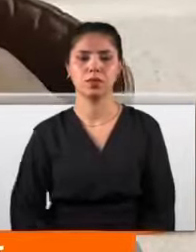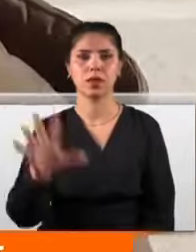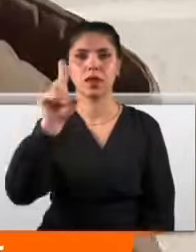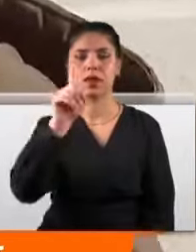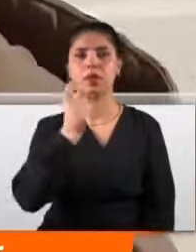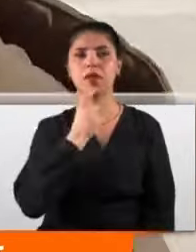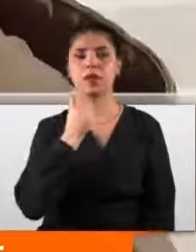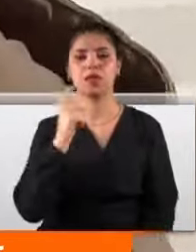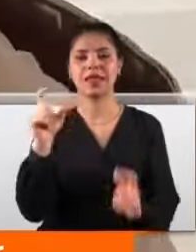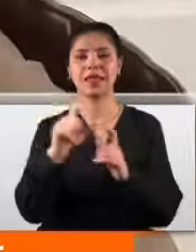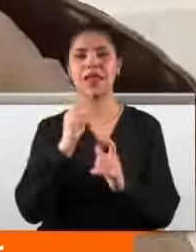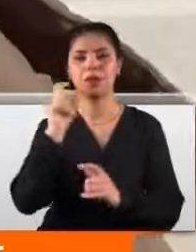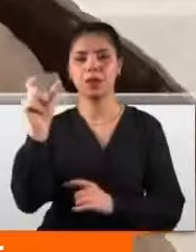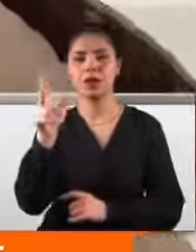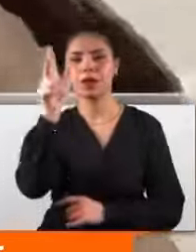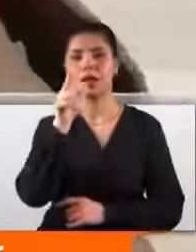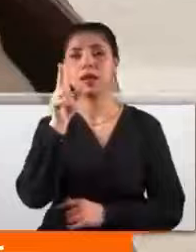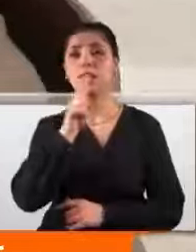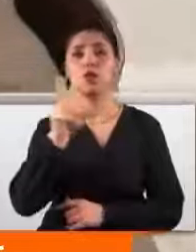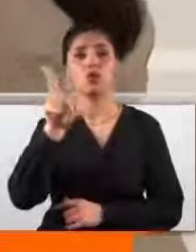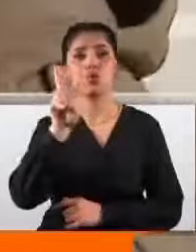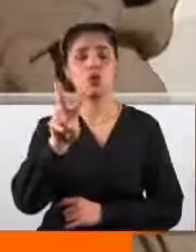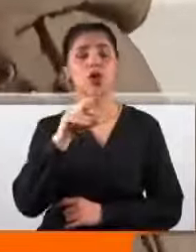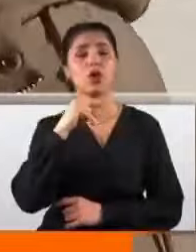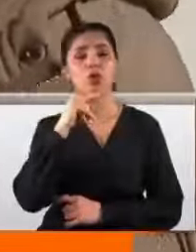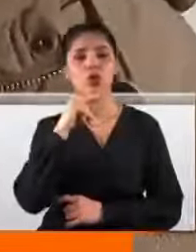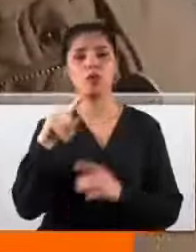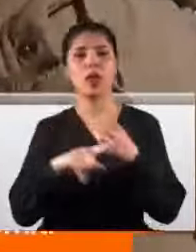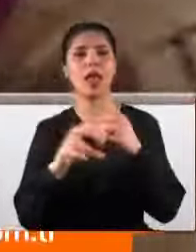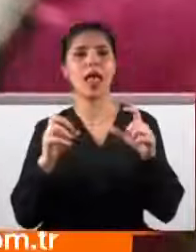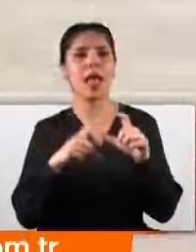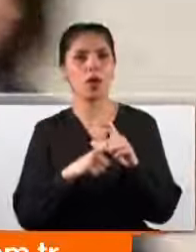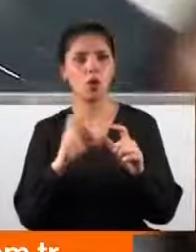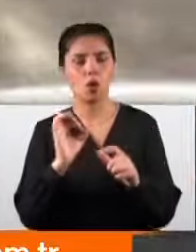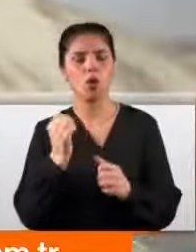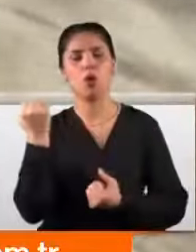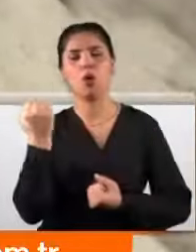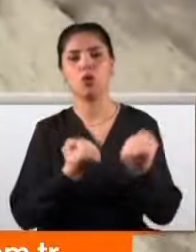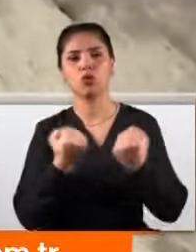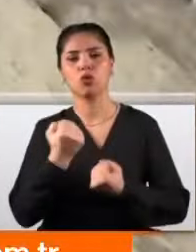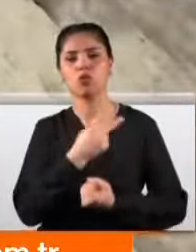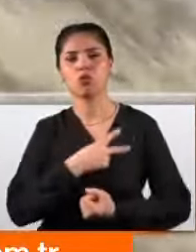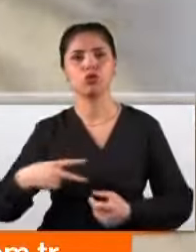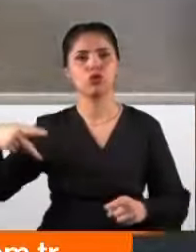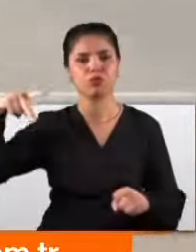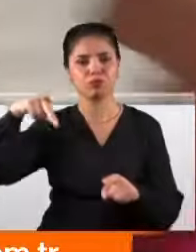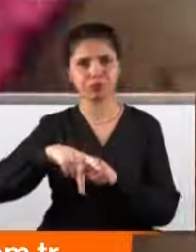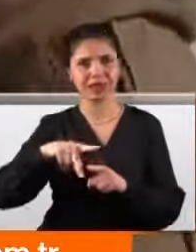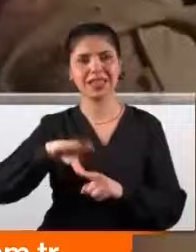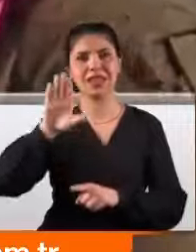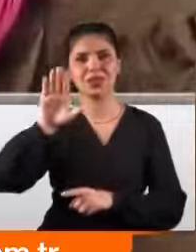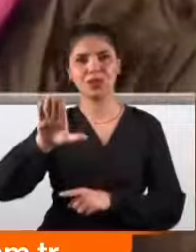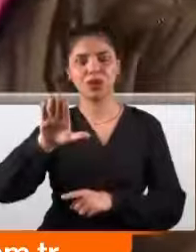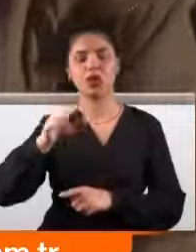yaşındaki Serpil Bulut 232 numaralı Ego otobüsüne binmiş işte bu durakta inmek için butona basmıştı. Ancak şoför